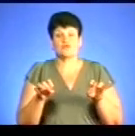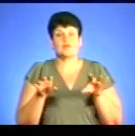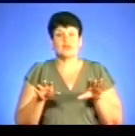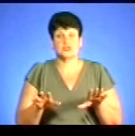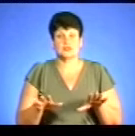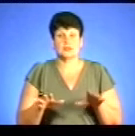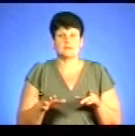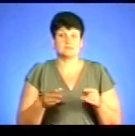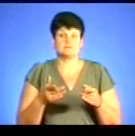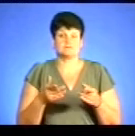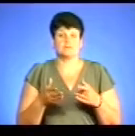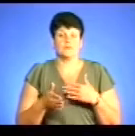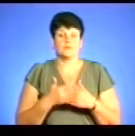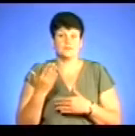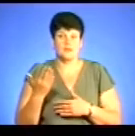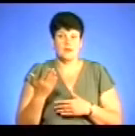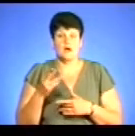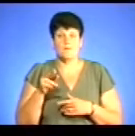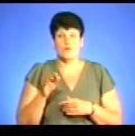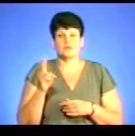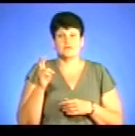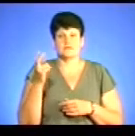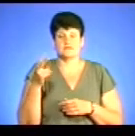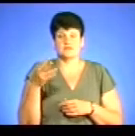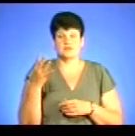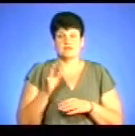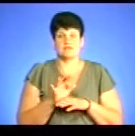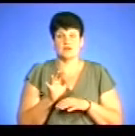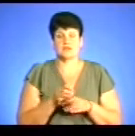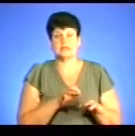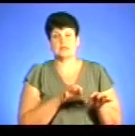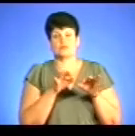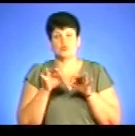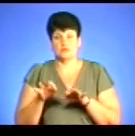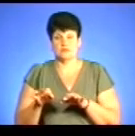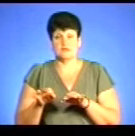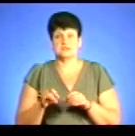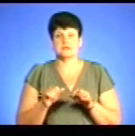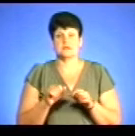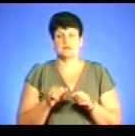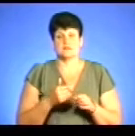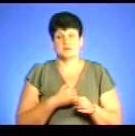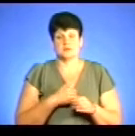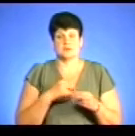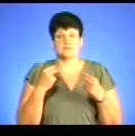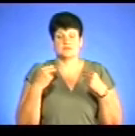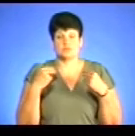крайню міру. А по статті 24, це виготовлення транспортування з метою збуту